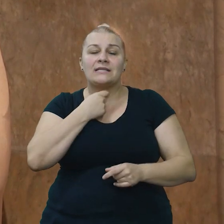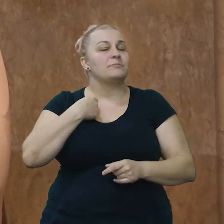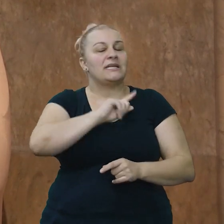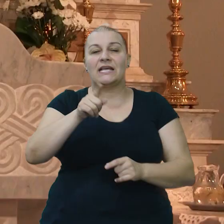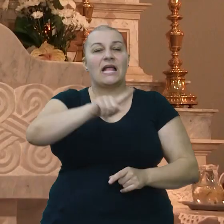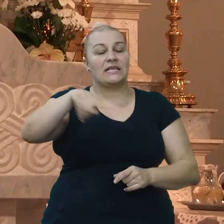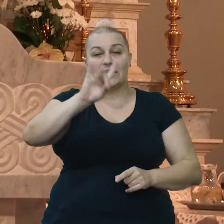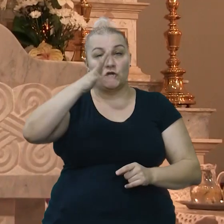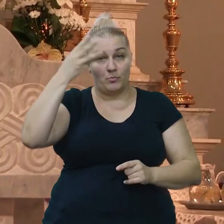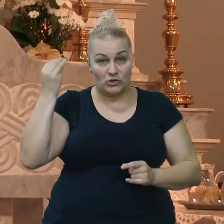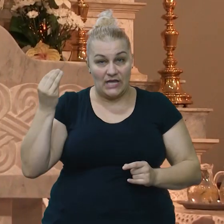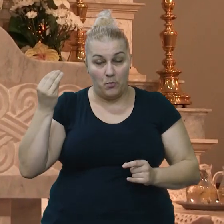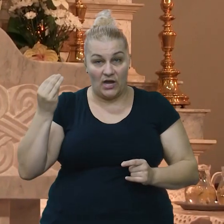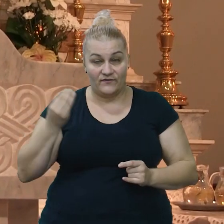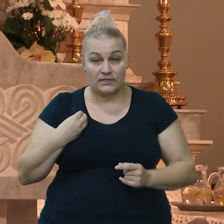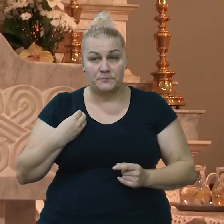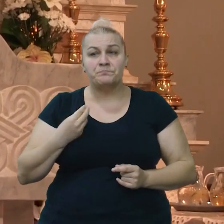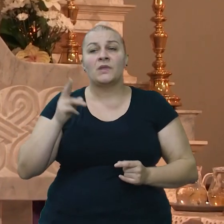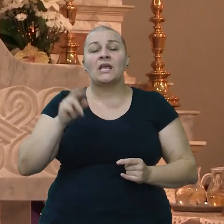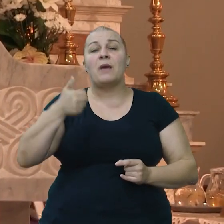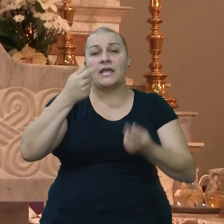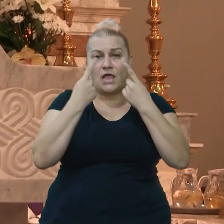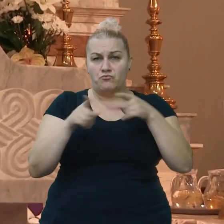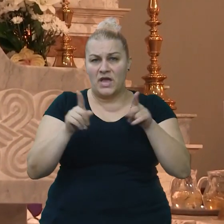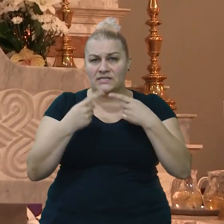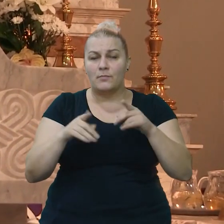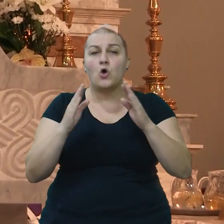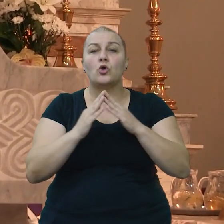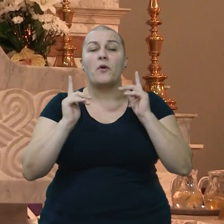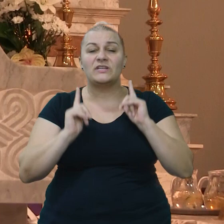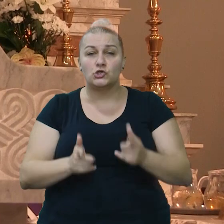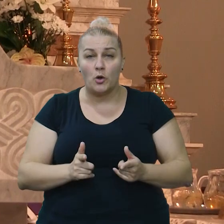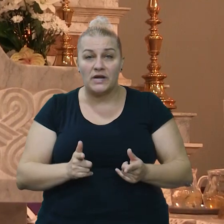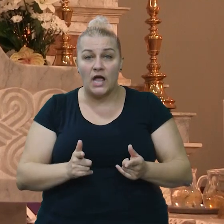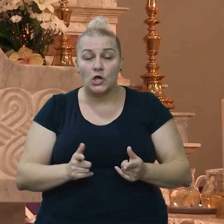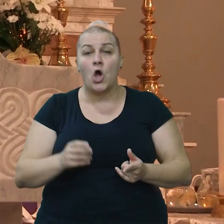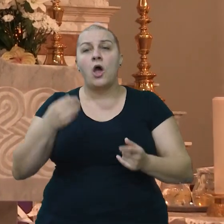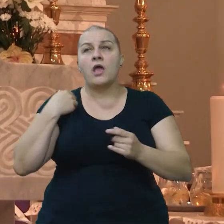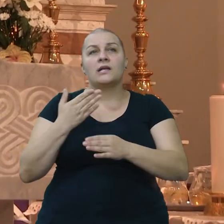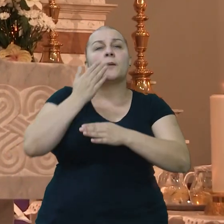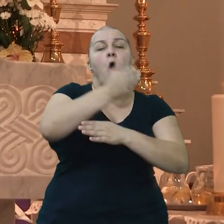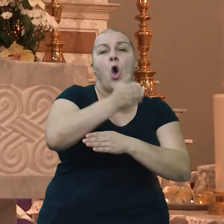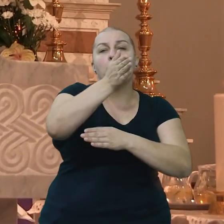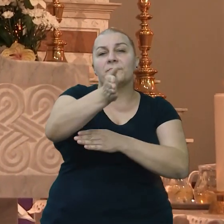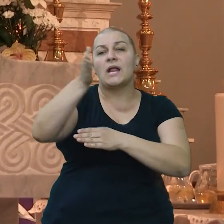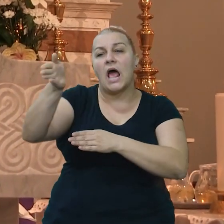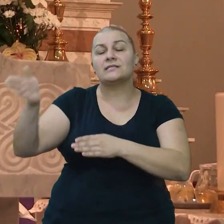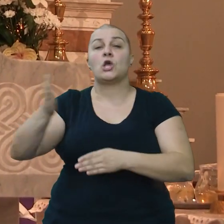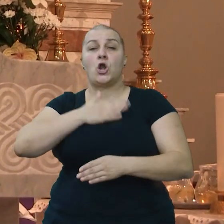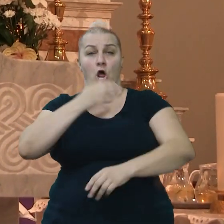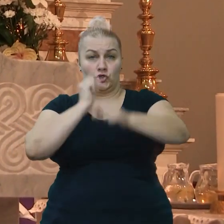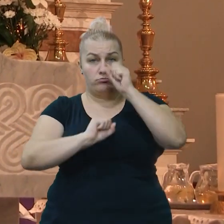nećemo zaboraviti. To jedna pisma u Doborinskom raku. Kad sam obilazio naše